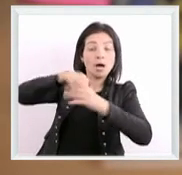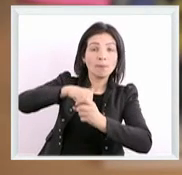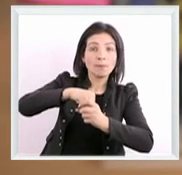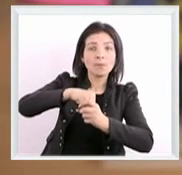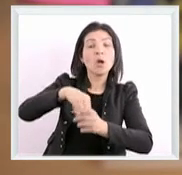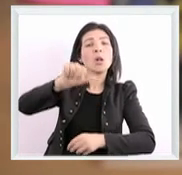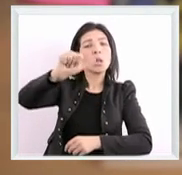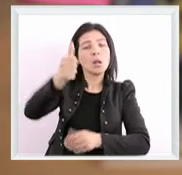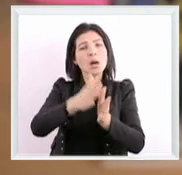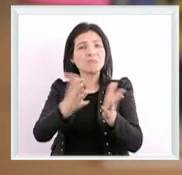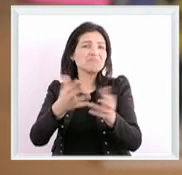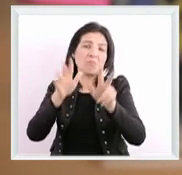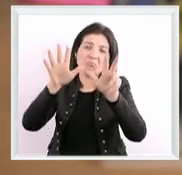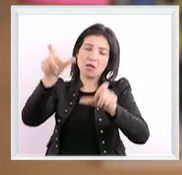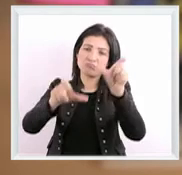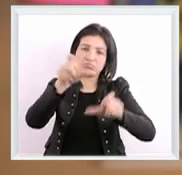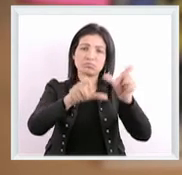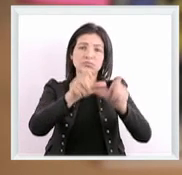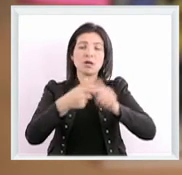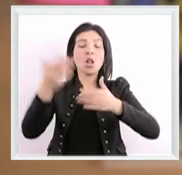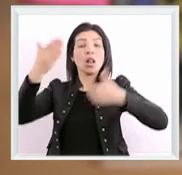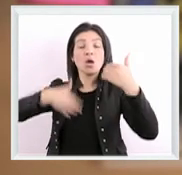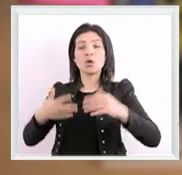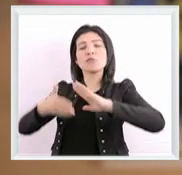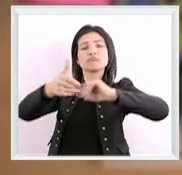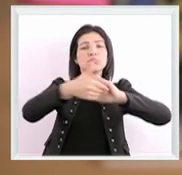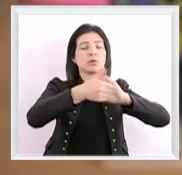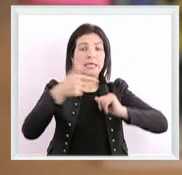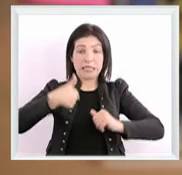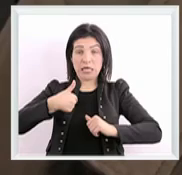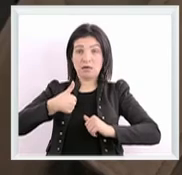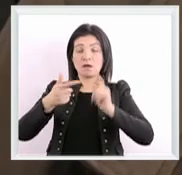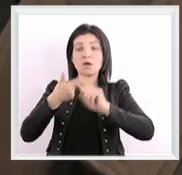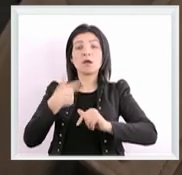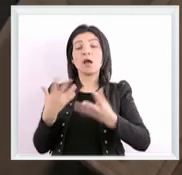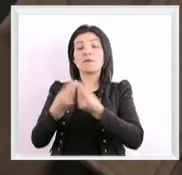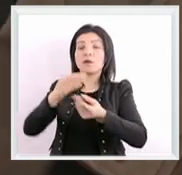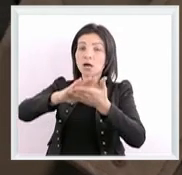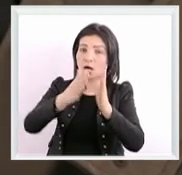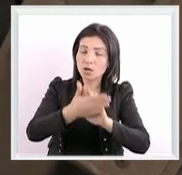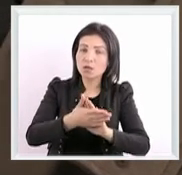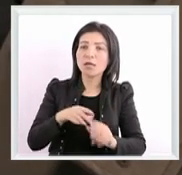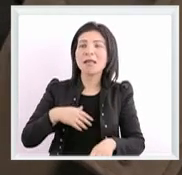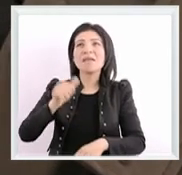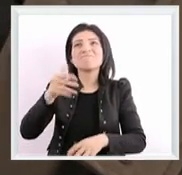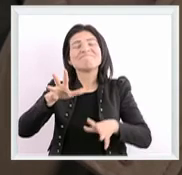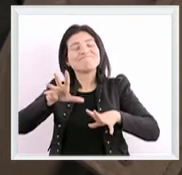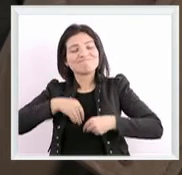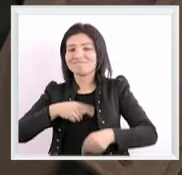في اللول ثمانية ولدات ونسقنا مع بعضنا احنا والجمعيا في اللول معناها